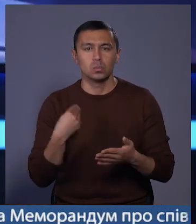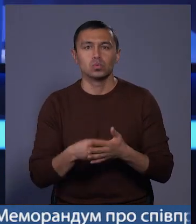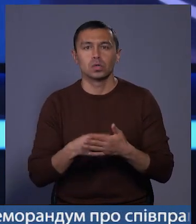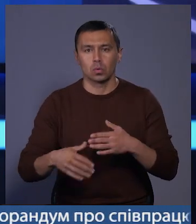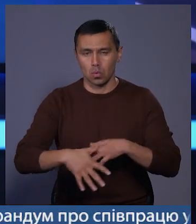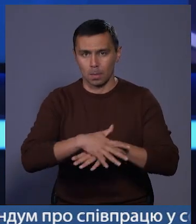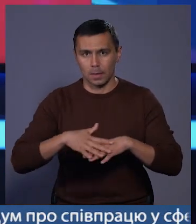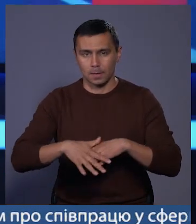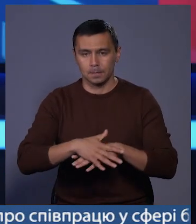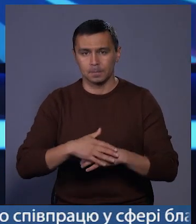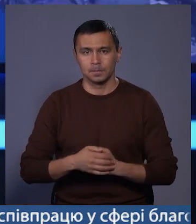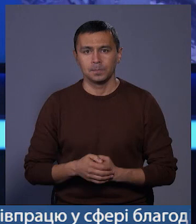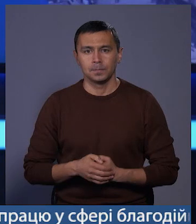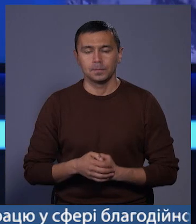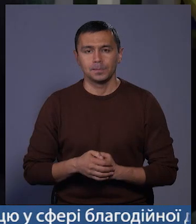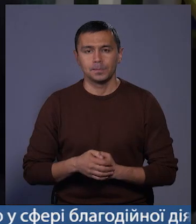бюджету громади.